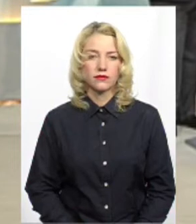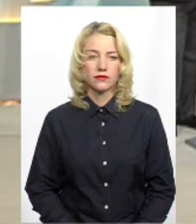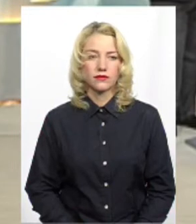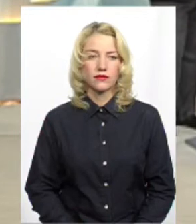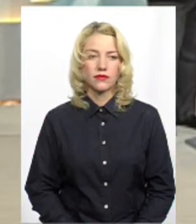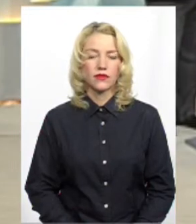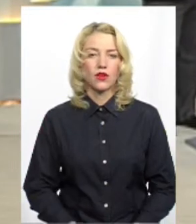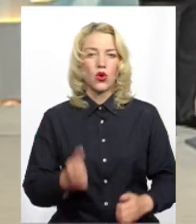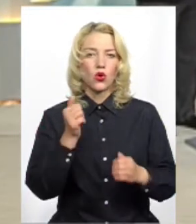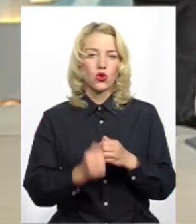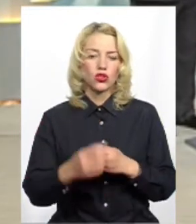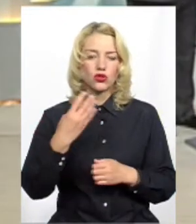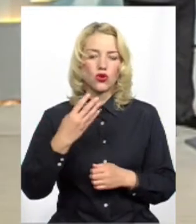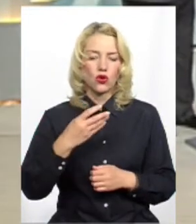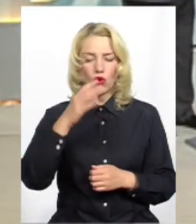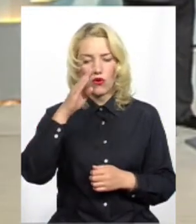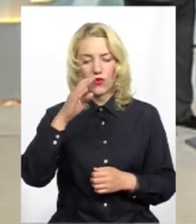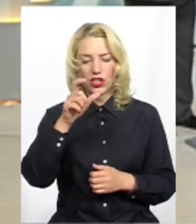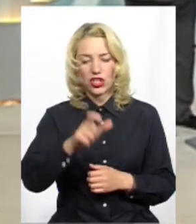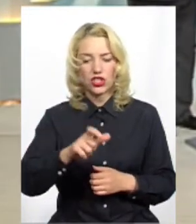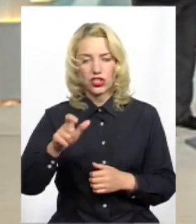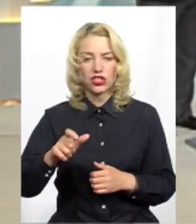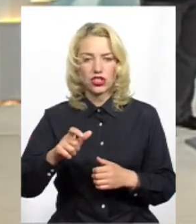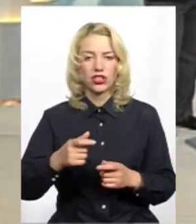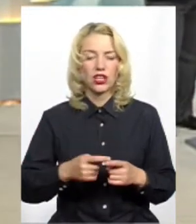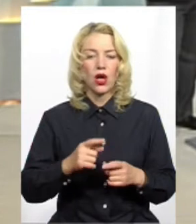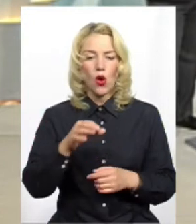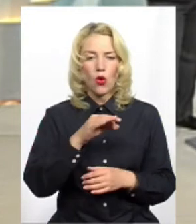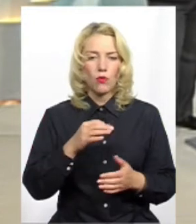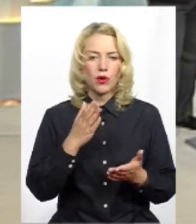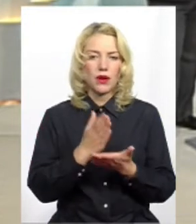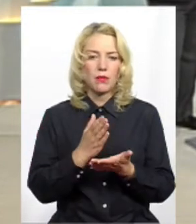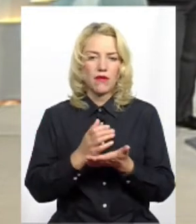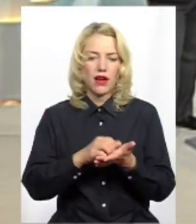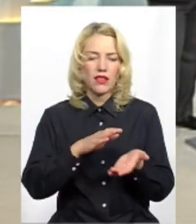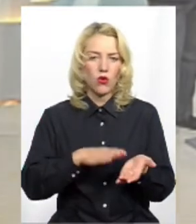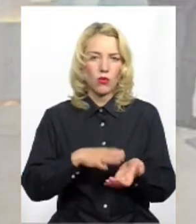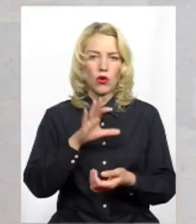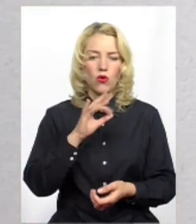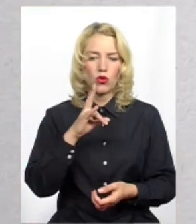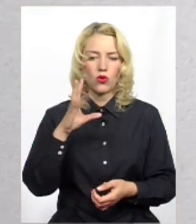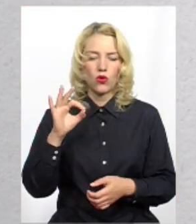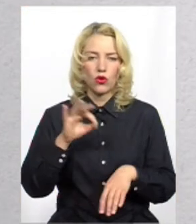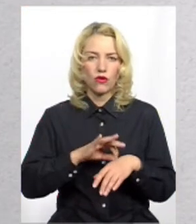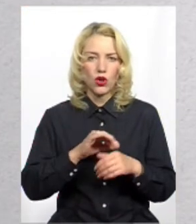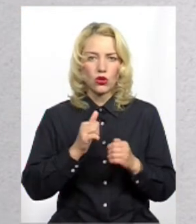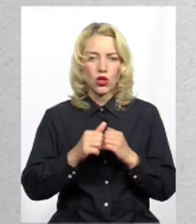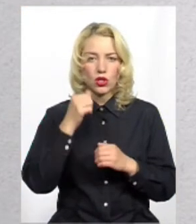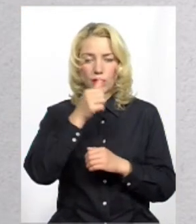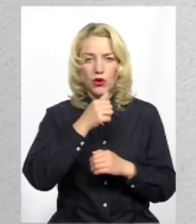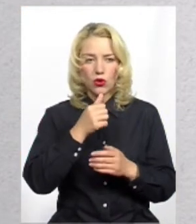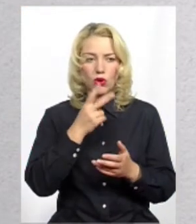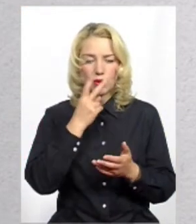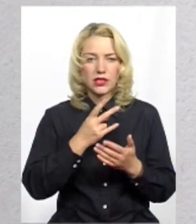Кожен сороковий житель області, це понад 33 тисячі, перебуває на обліку як онкохворий. З кожним роком спостерігається